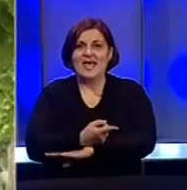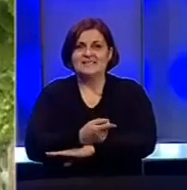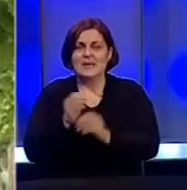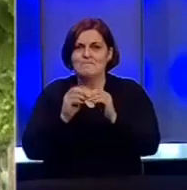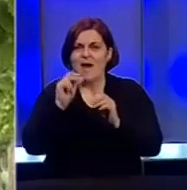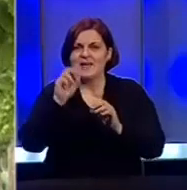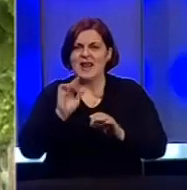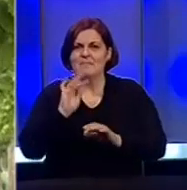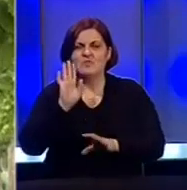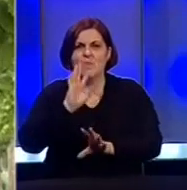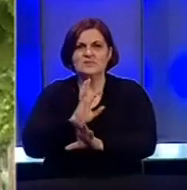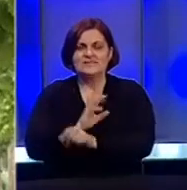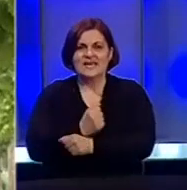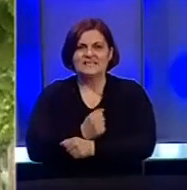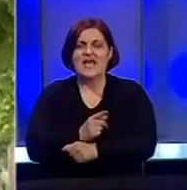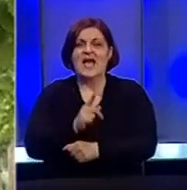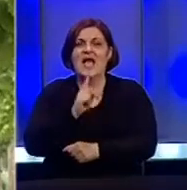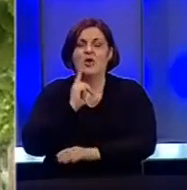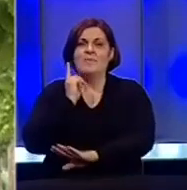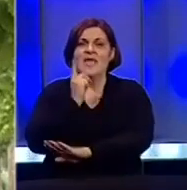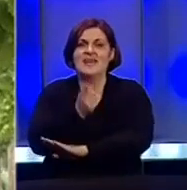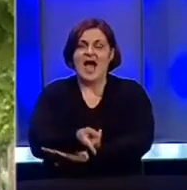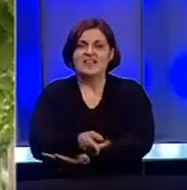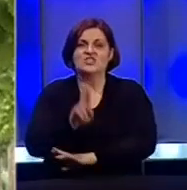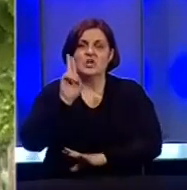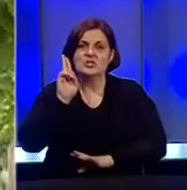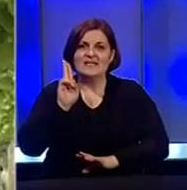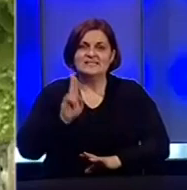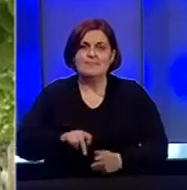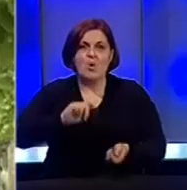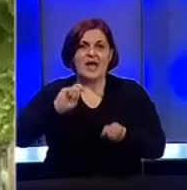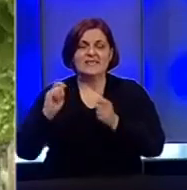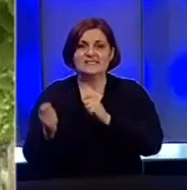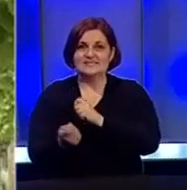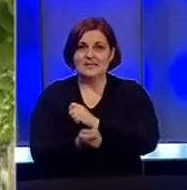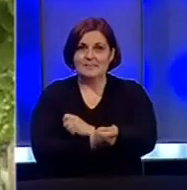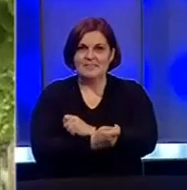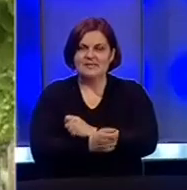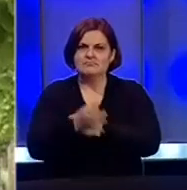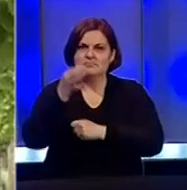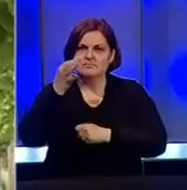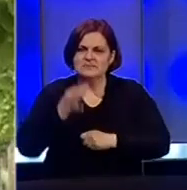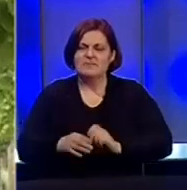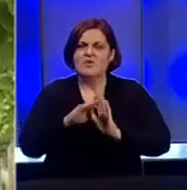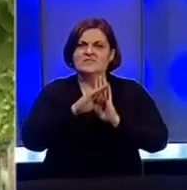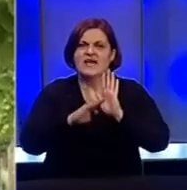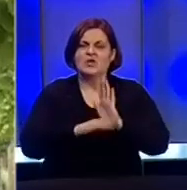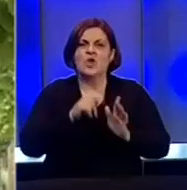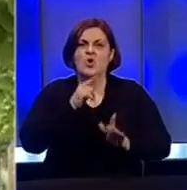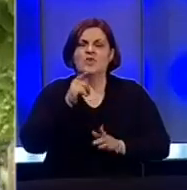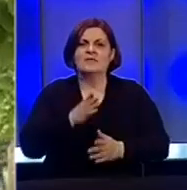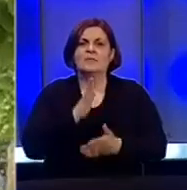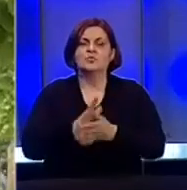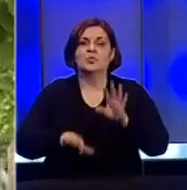Baralija protiv Bosne i Hercegovine kojom je naloženo da se mora izmijeniti relevantno zakonodavstvo koje se odnosi na